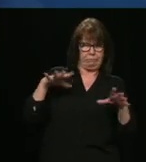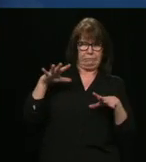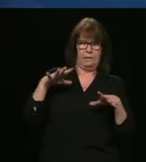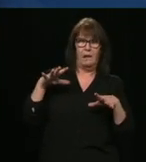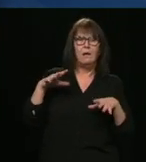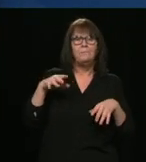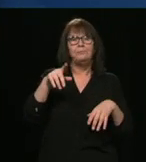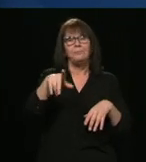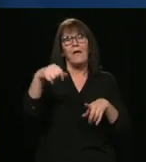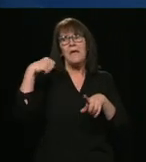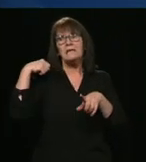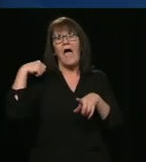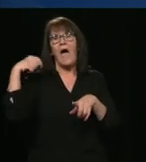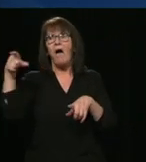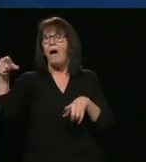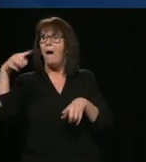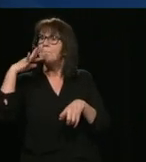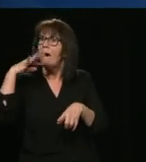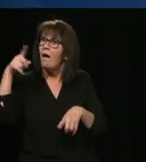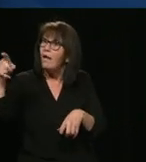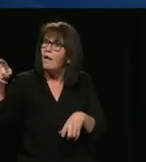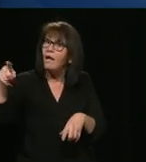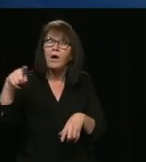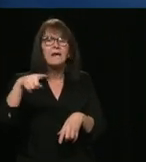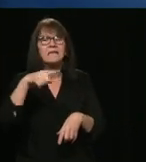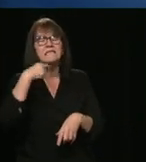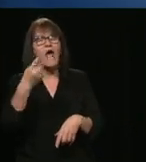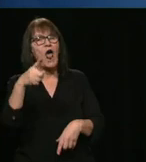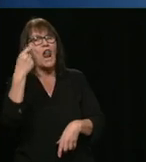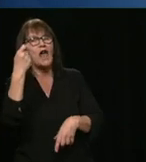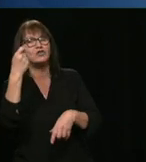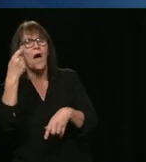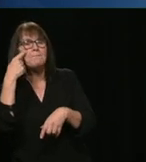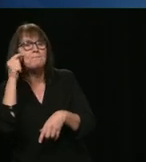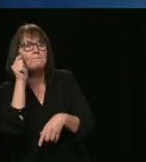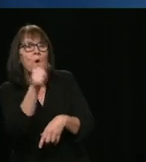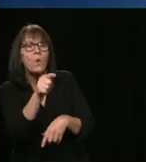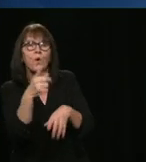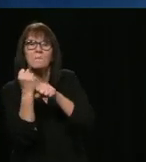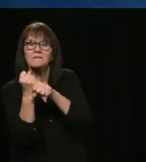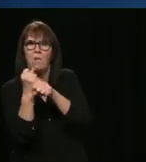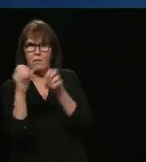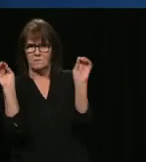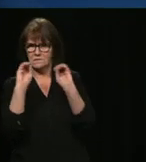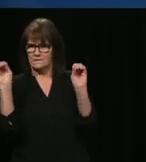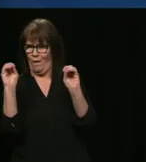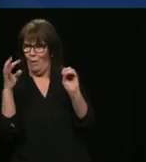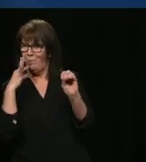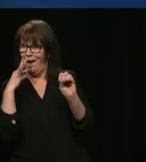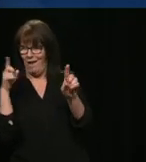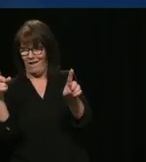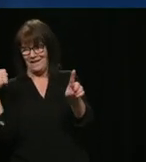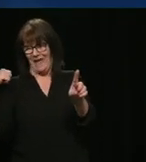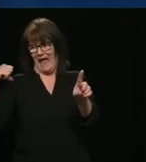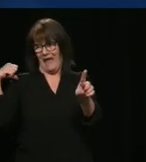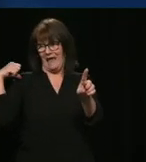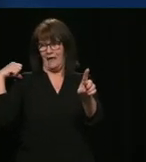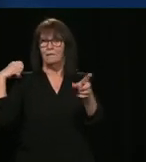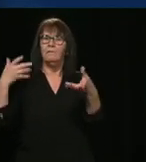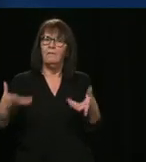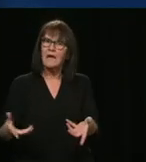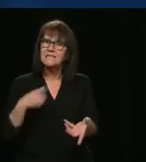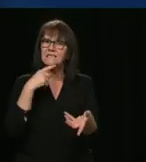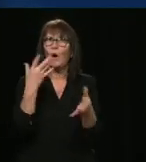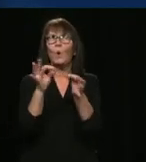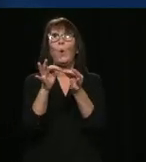notre gouvernement mette un sou des contribuables là-dedans. Aujourd'hui, il dit que va être à coût nul. » Moi,